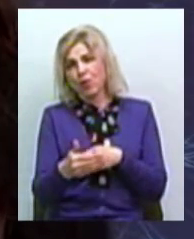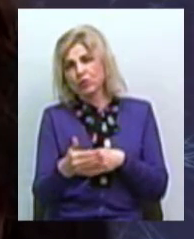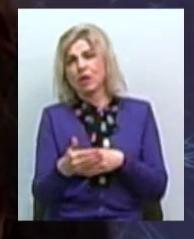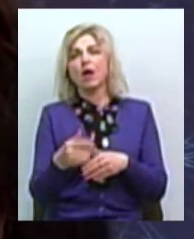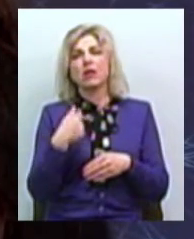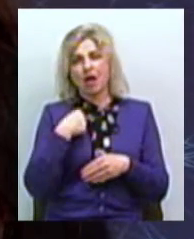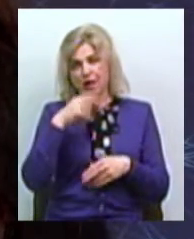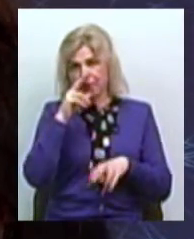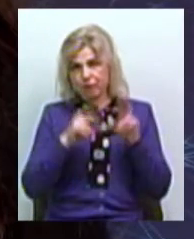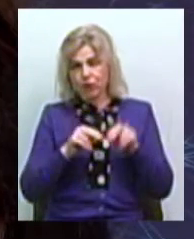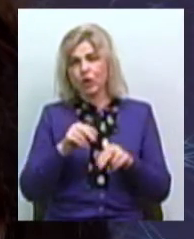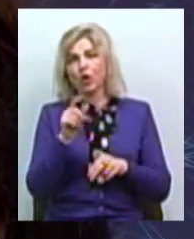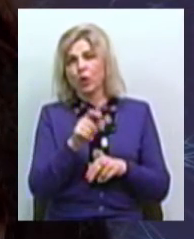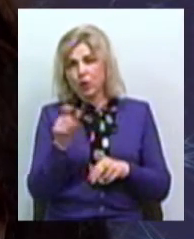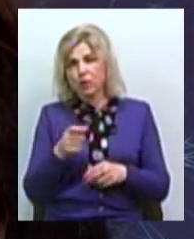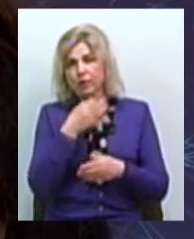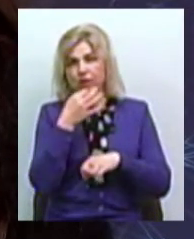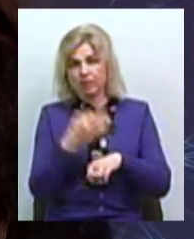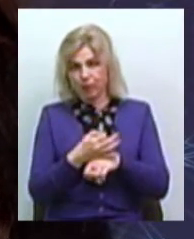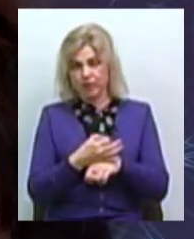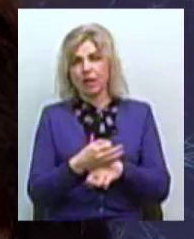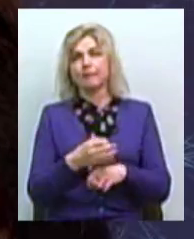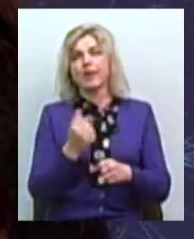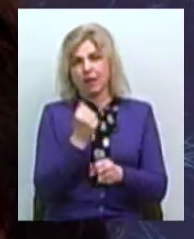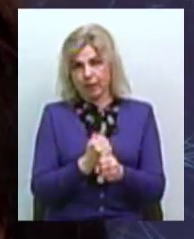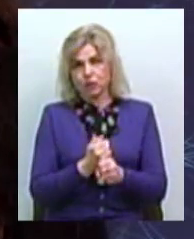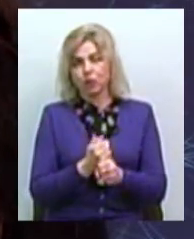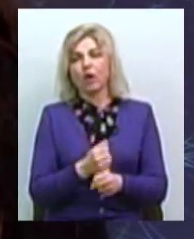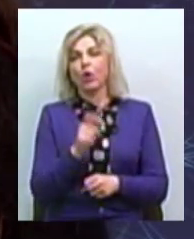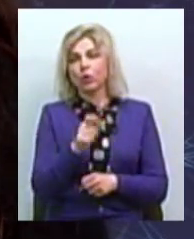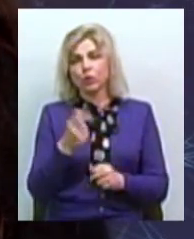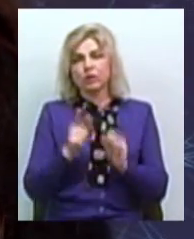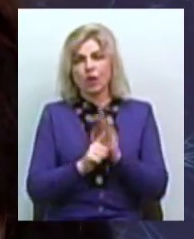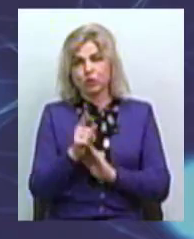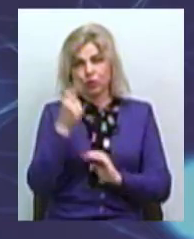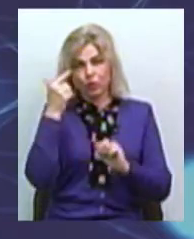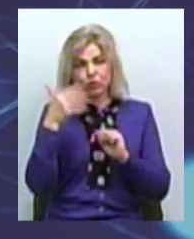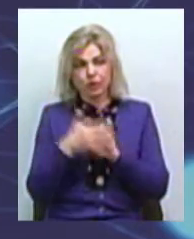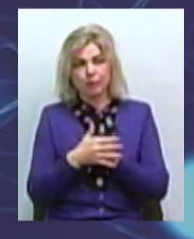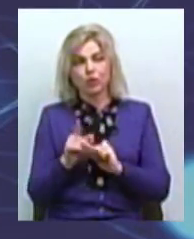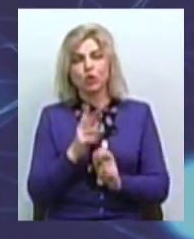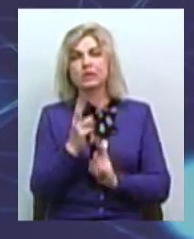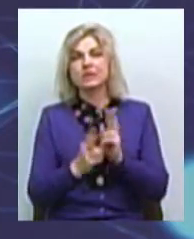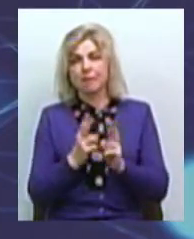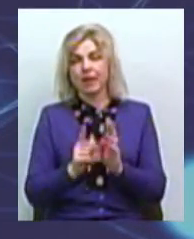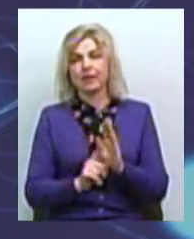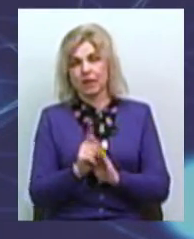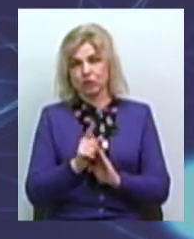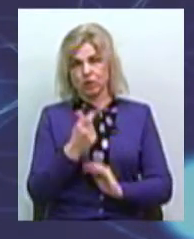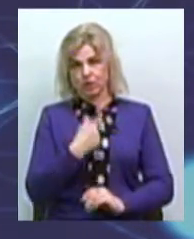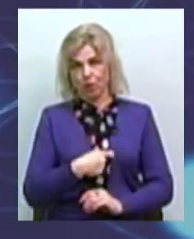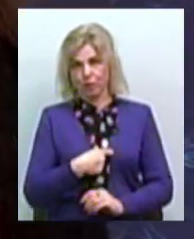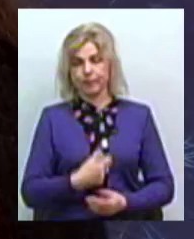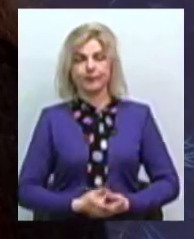сподіваюся на те, що просто відповідальність людей спрацює, і вони почнуть розуміти, що зміни починаються з нього самого.